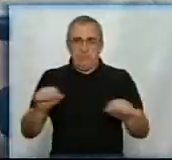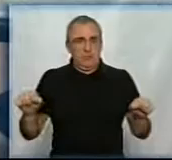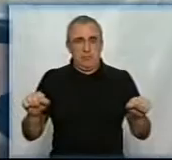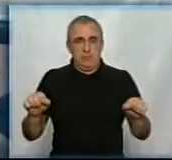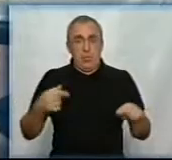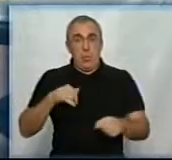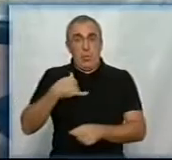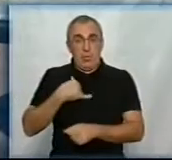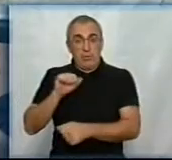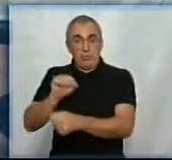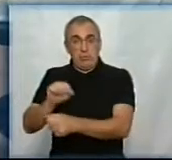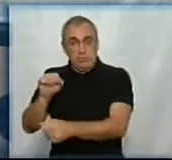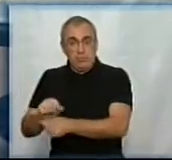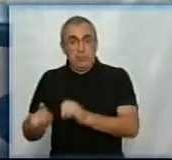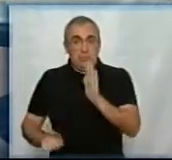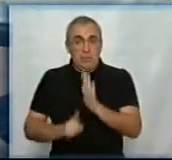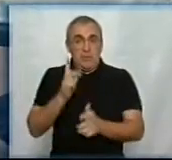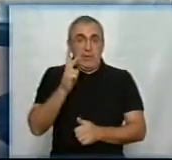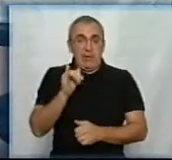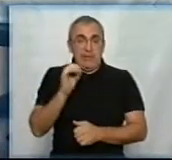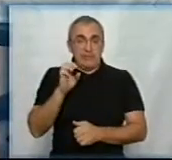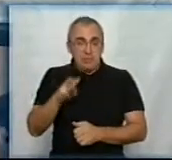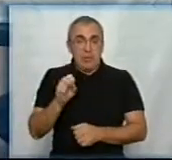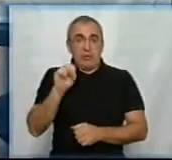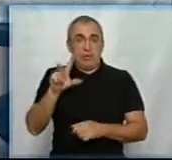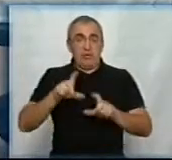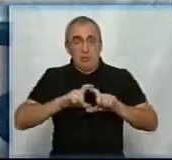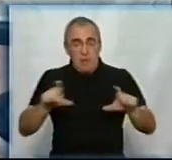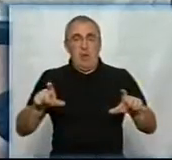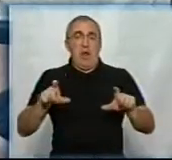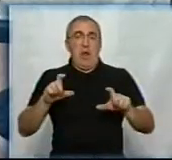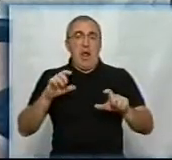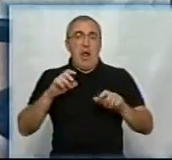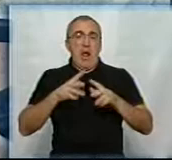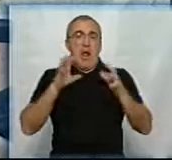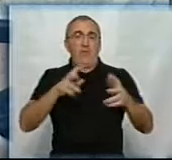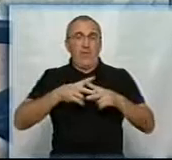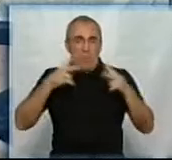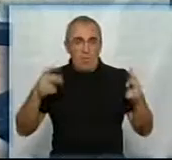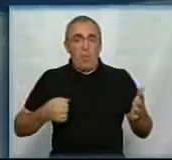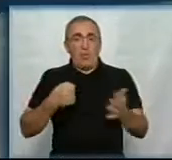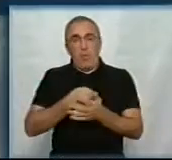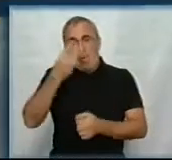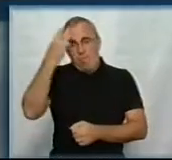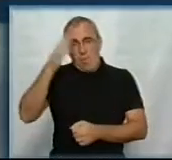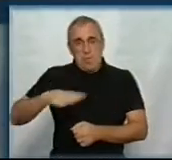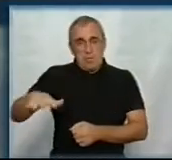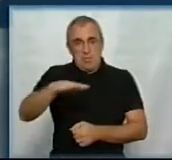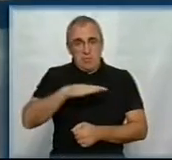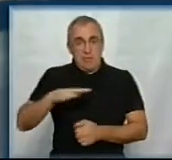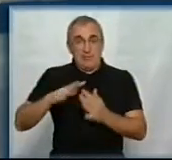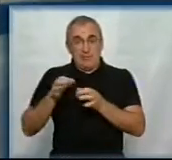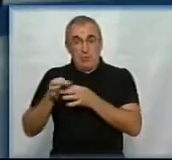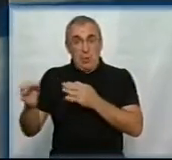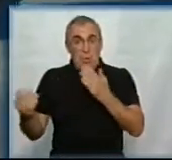зупинки починають від Кісма, 13 школа, автовокзал, садик до Богдана Хмельницького. На маршруті у селища